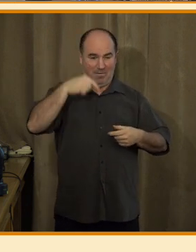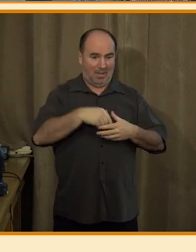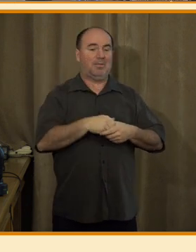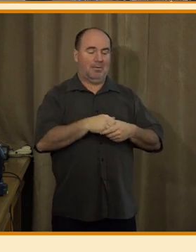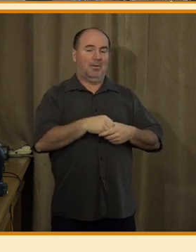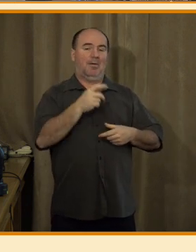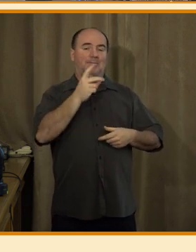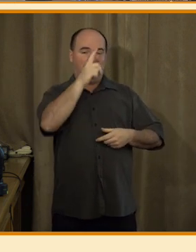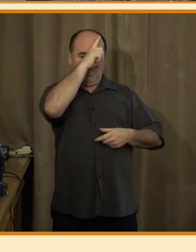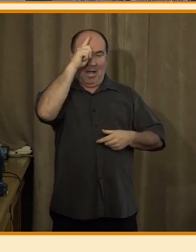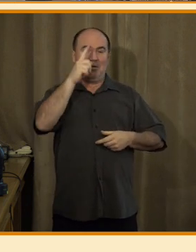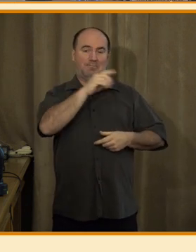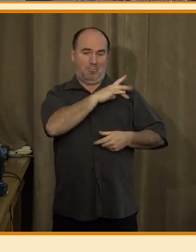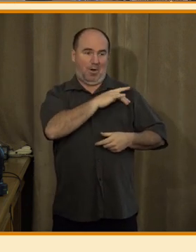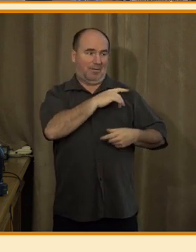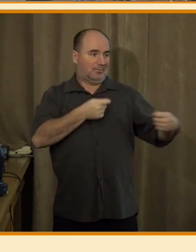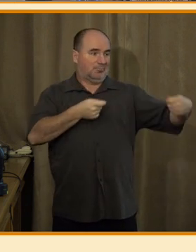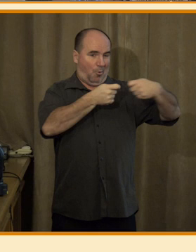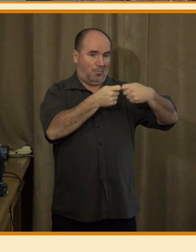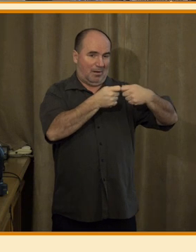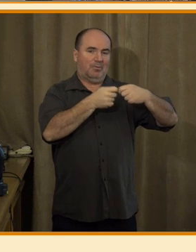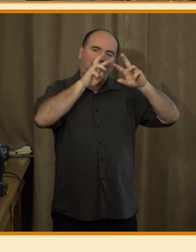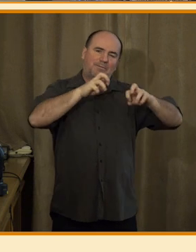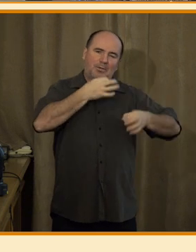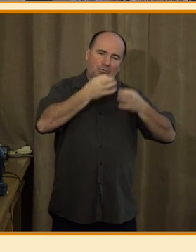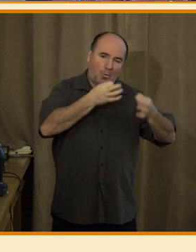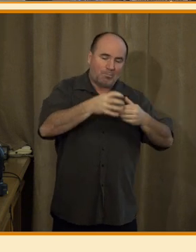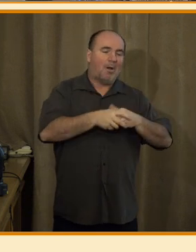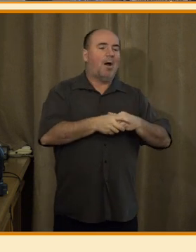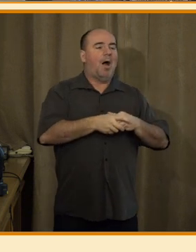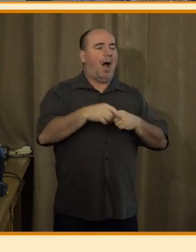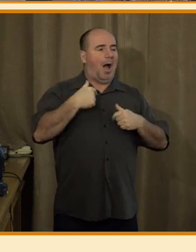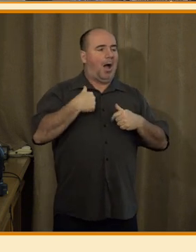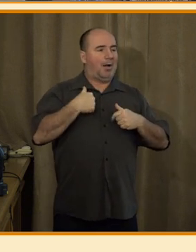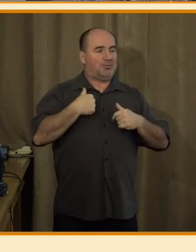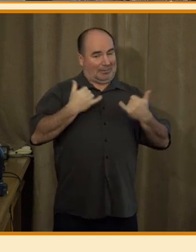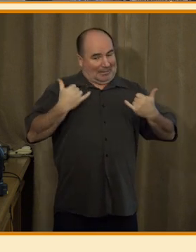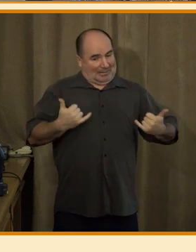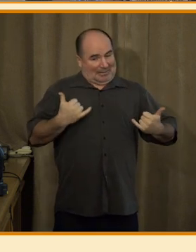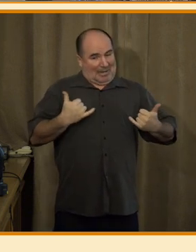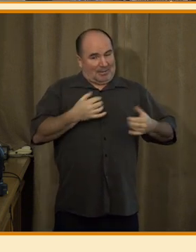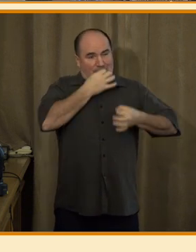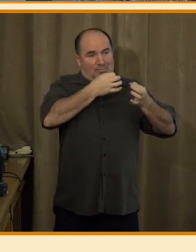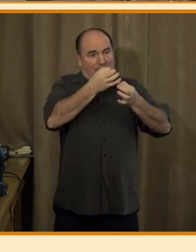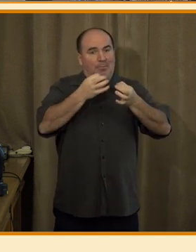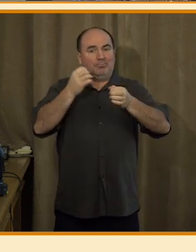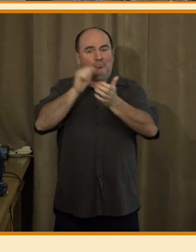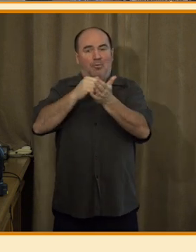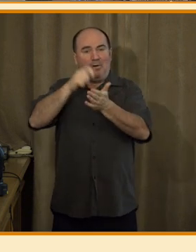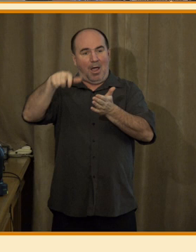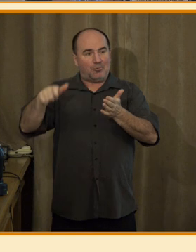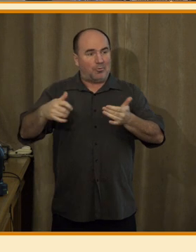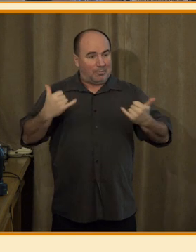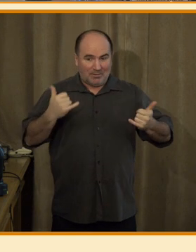ještě neznám. Ale nedělám si uluze, že by se nějak zásadně zvětšil podíl těch, kteří z nástroji umělé inteligence